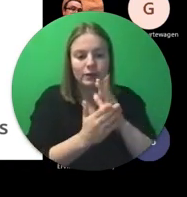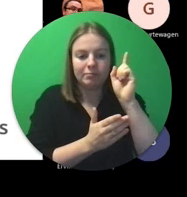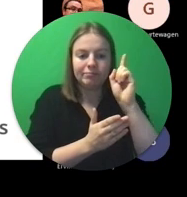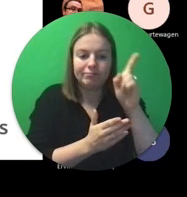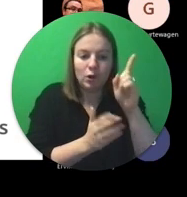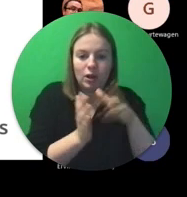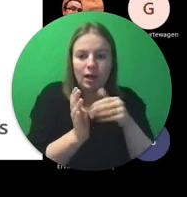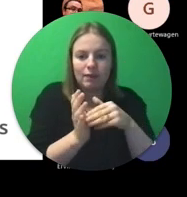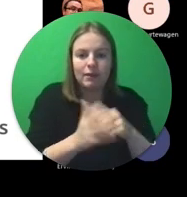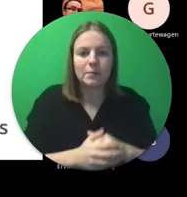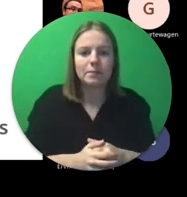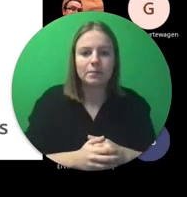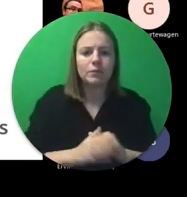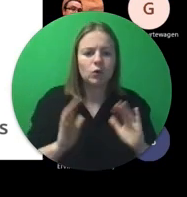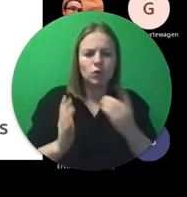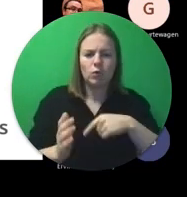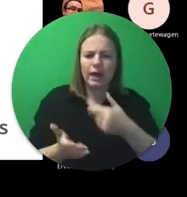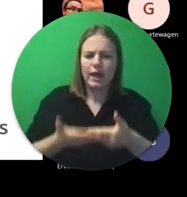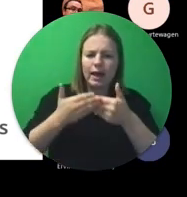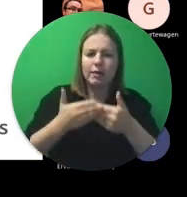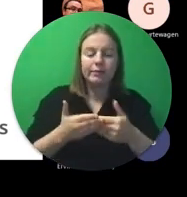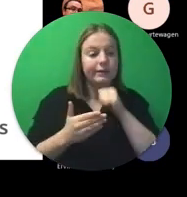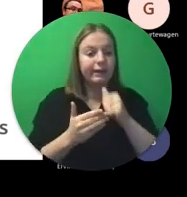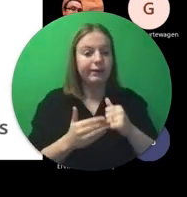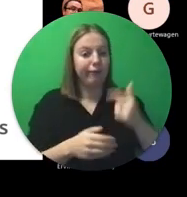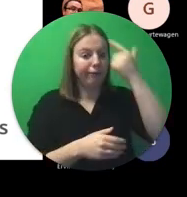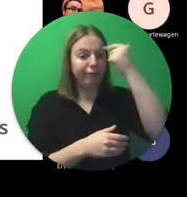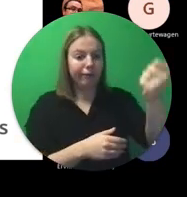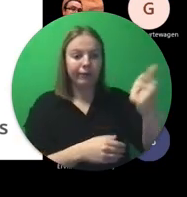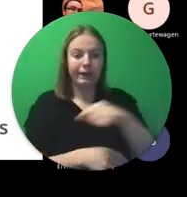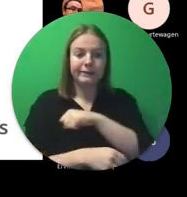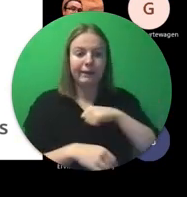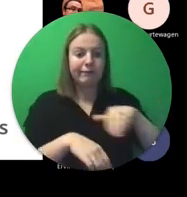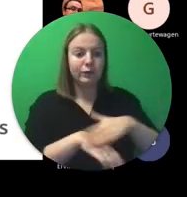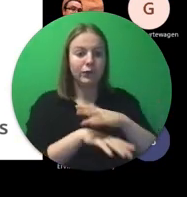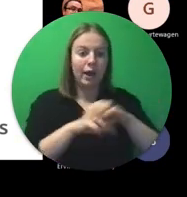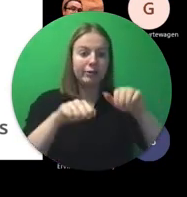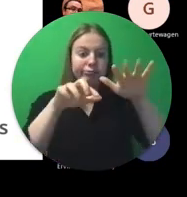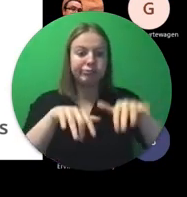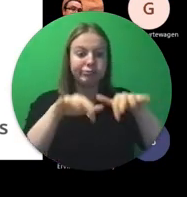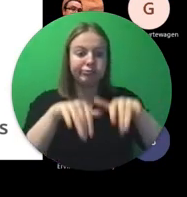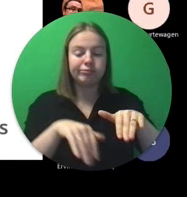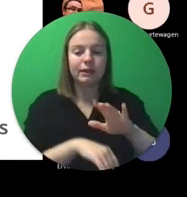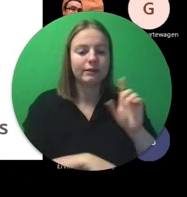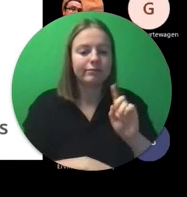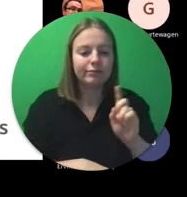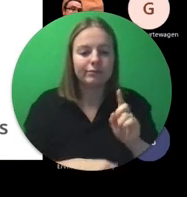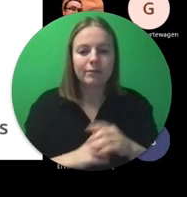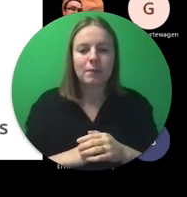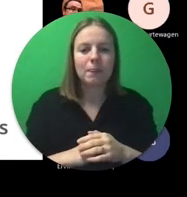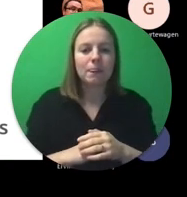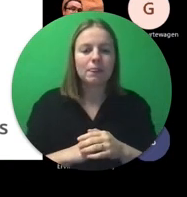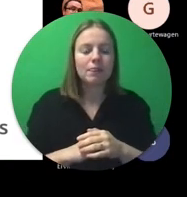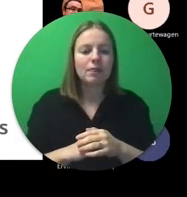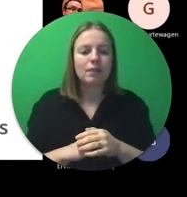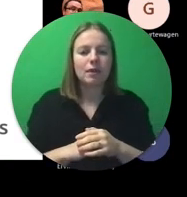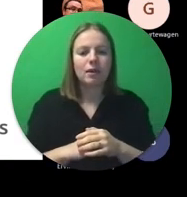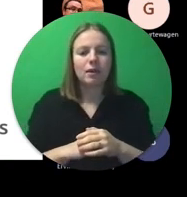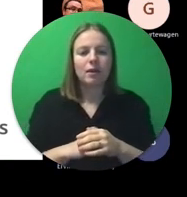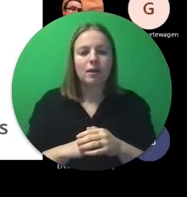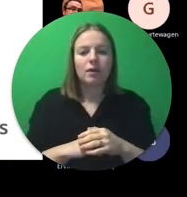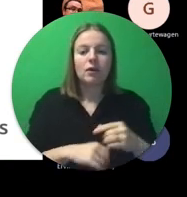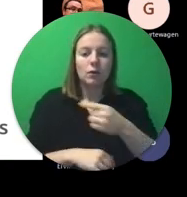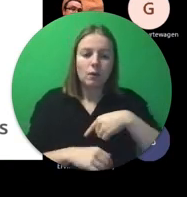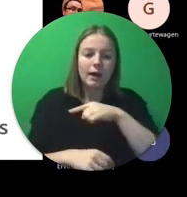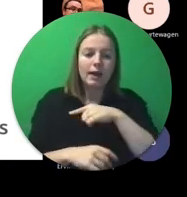Hoe helpen wij nu? Wij laten jullie dan natuurlijk niet in de steek en laten jullie dat document helemaal alleen invullen en in die mobiliteitsstoel gaan duiken.